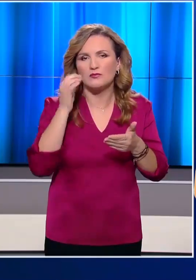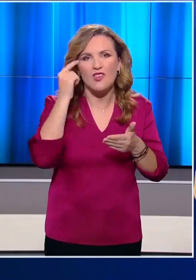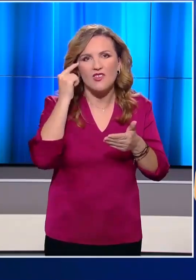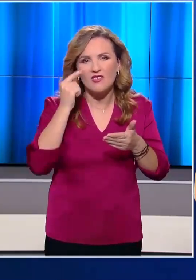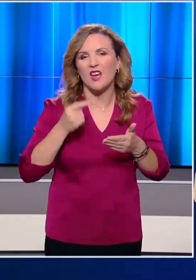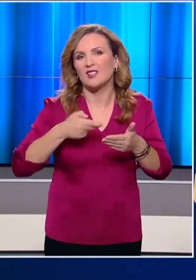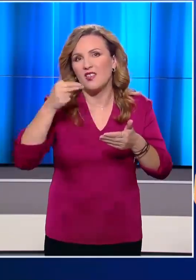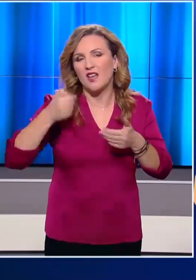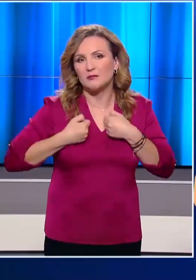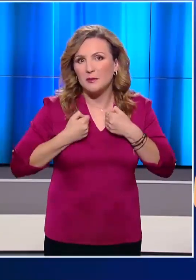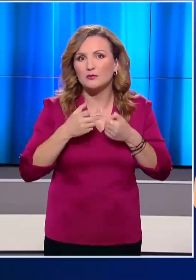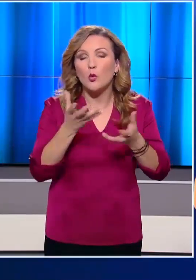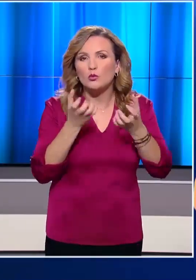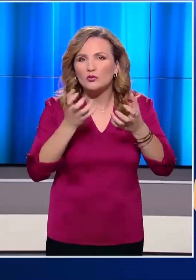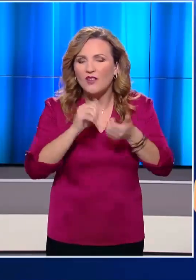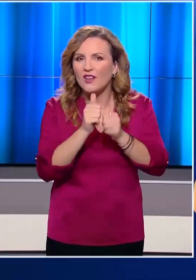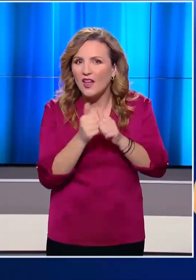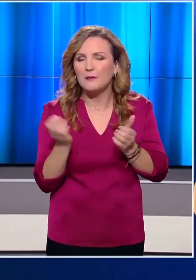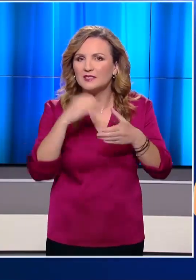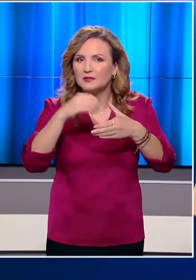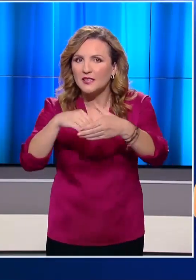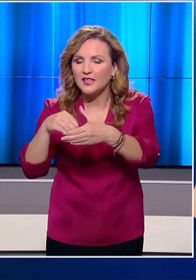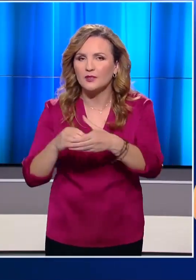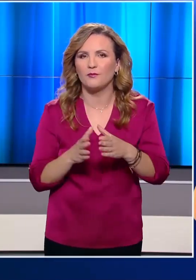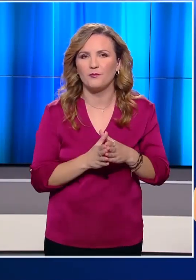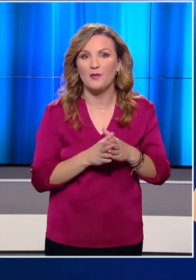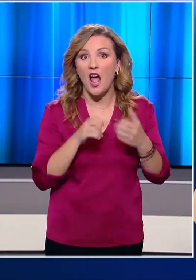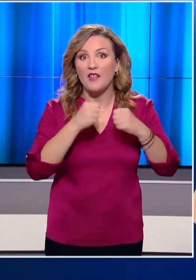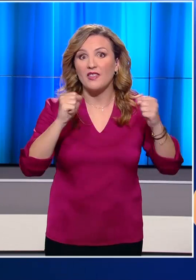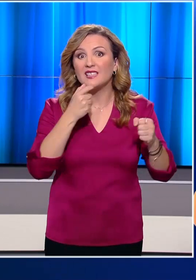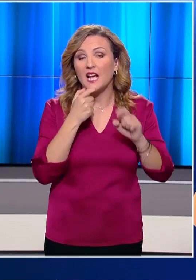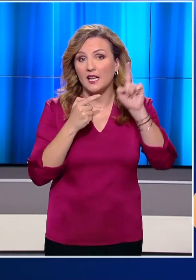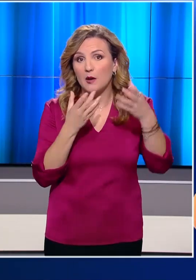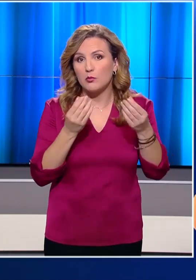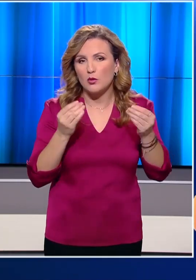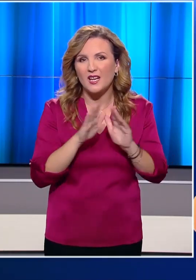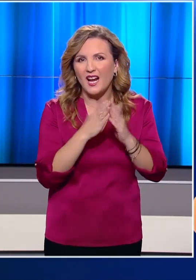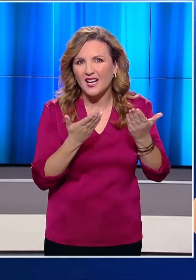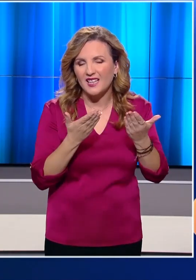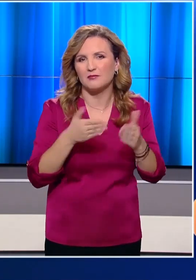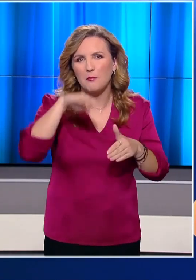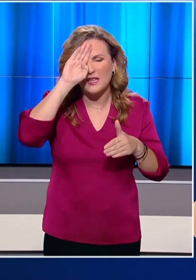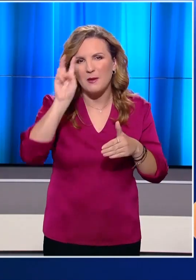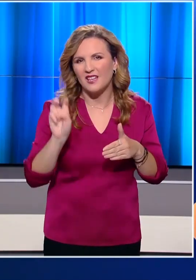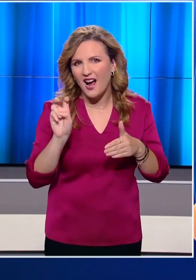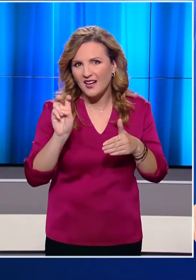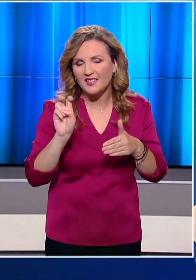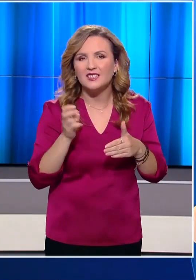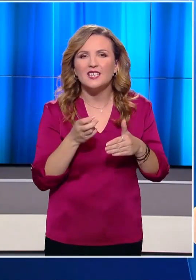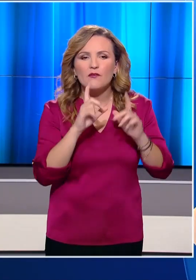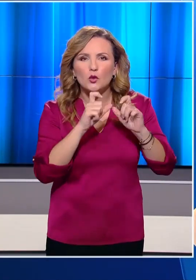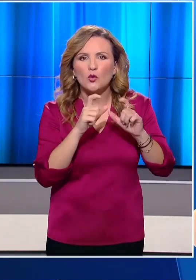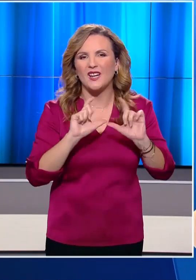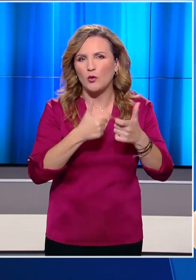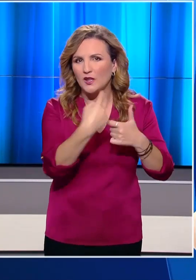ώστε να προσελκύσουν τον ενδιαφέρον των πολιτών για το άθλημα. Αντιδράσεις προκάλεσε η Χριστουγεννιάτικη κάρτα του Πρίγκιπα Χάρη και της Μέγκαν Μάρκλ με πλήθος